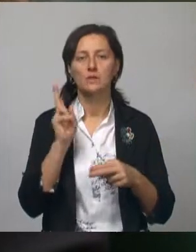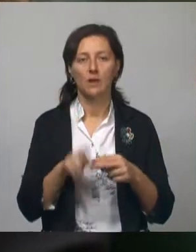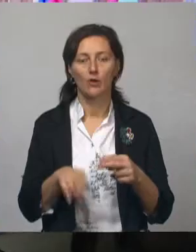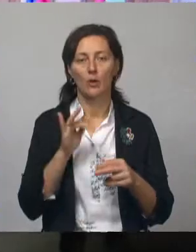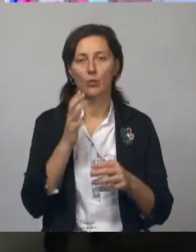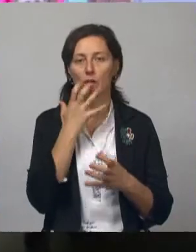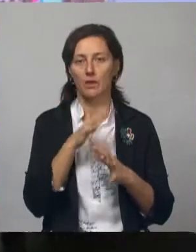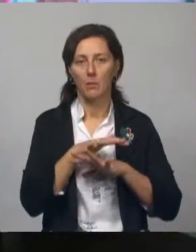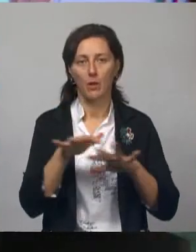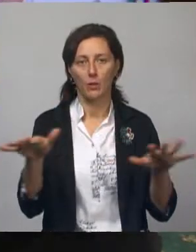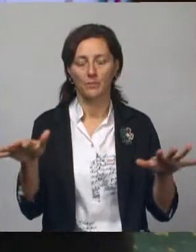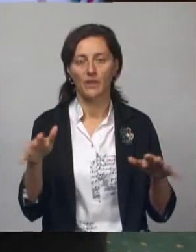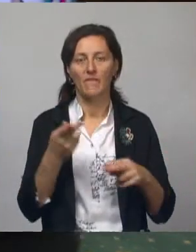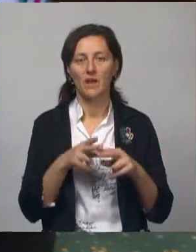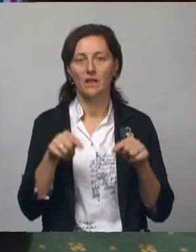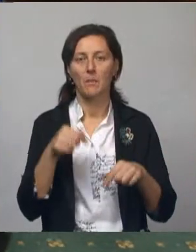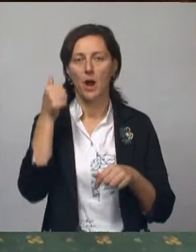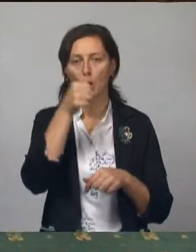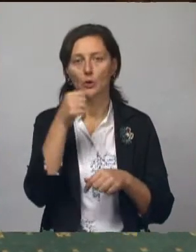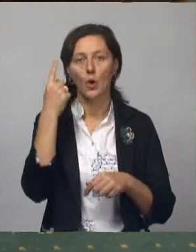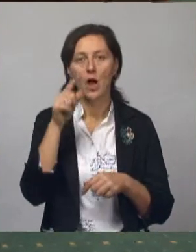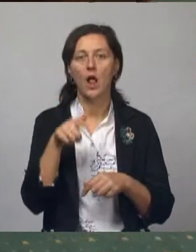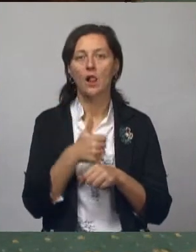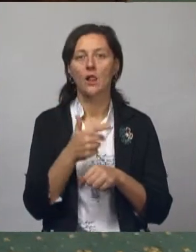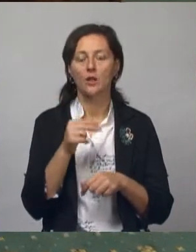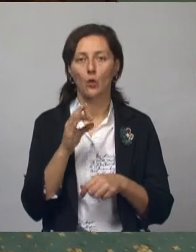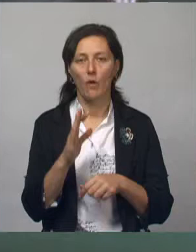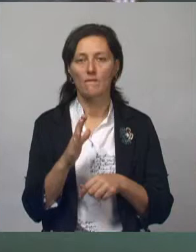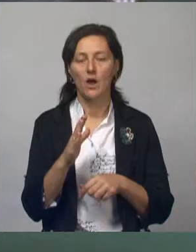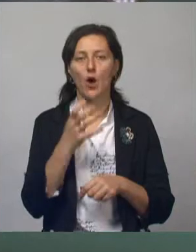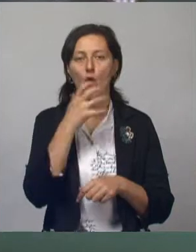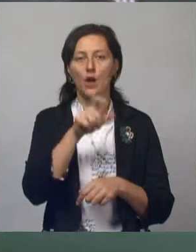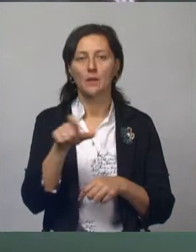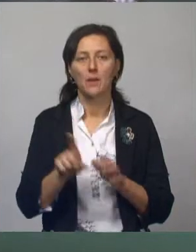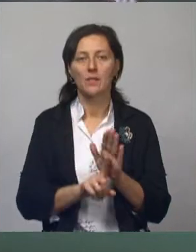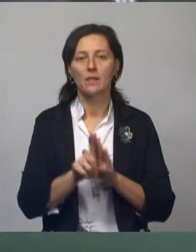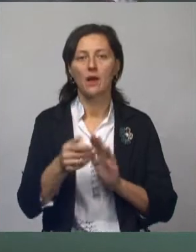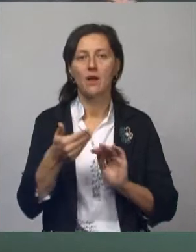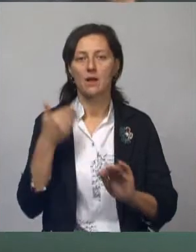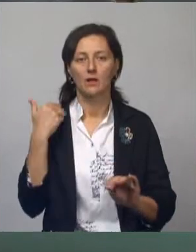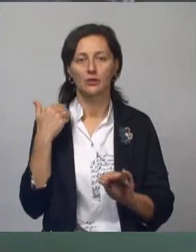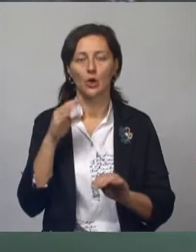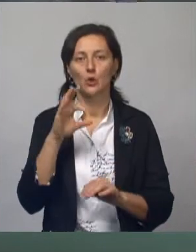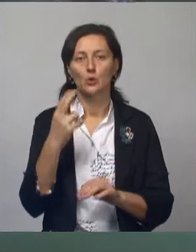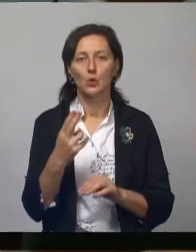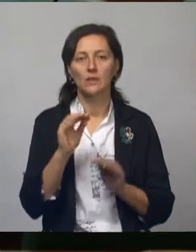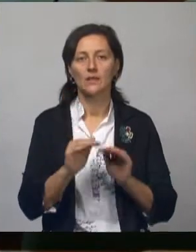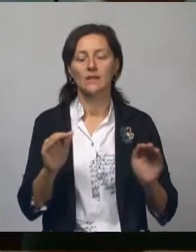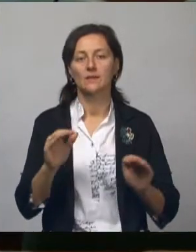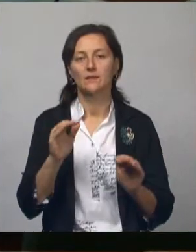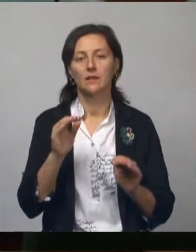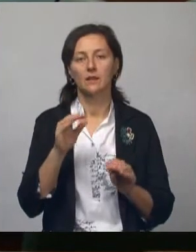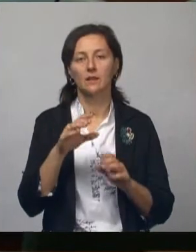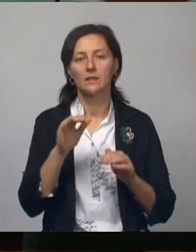подать тепло. В этом году по инициативе Вячеслава Гладкова отопительный сезон стартовал раньше. Социальные учреждения, детские сады,